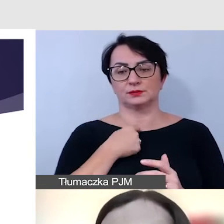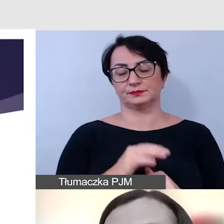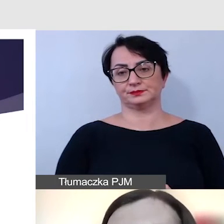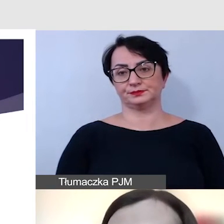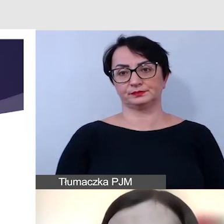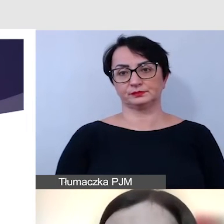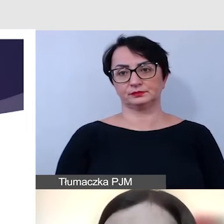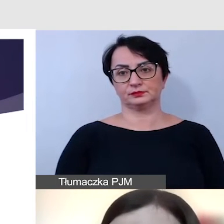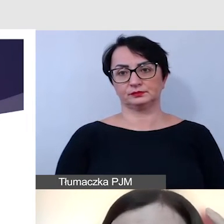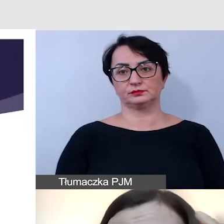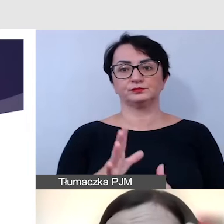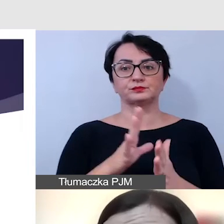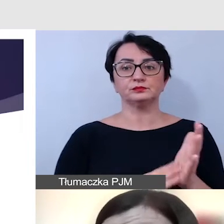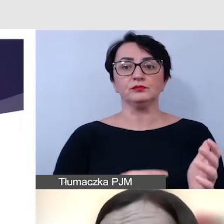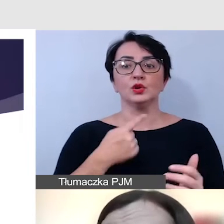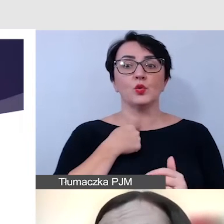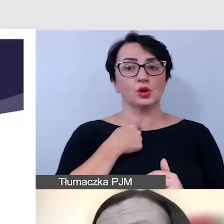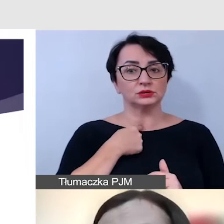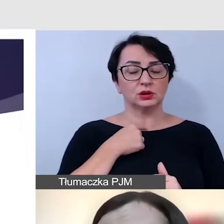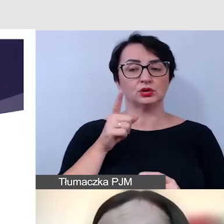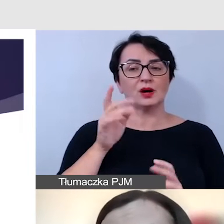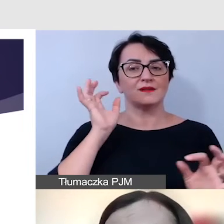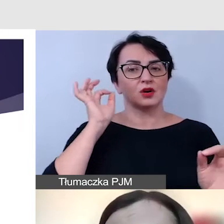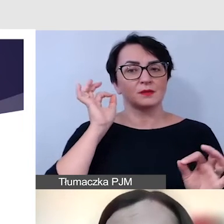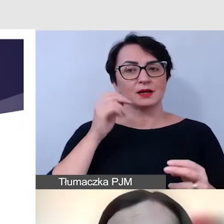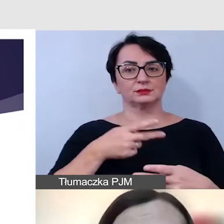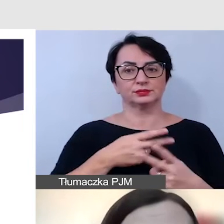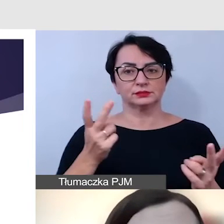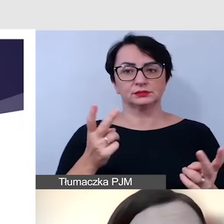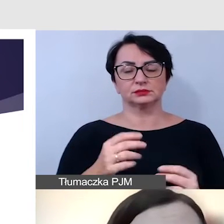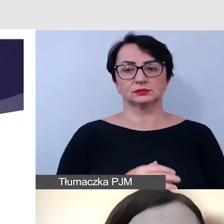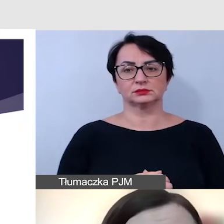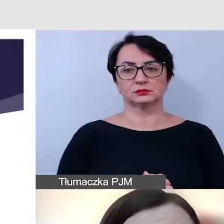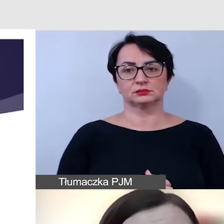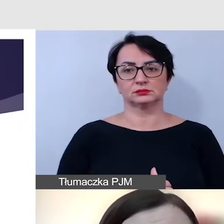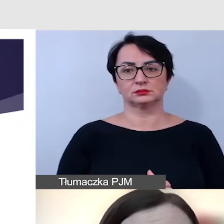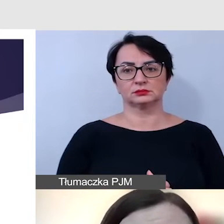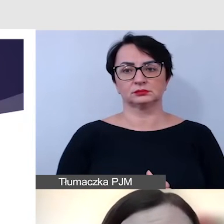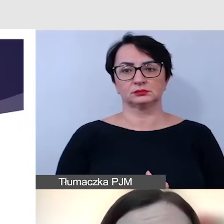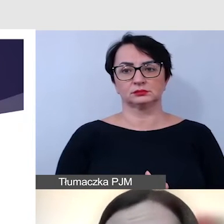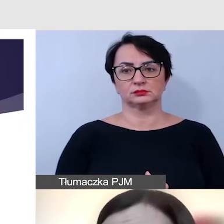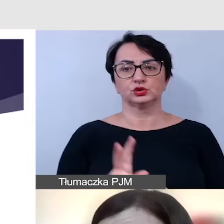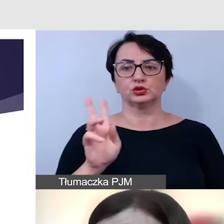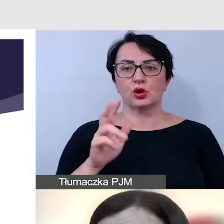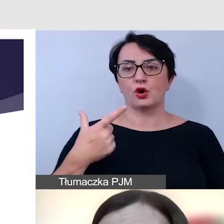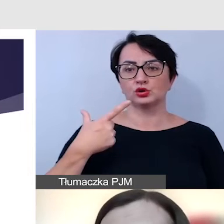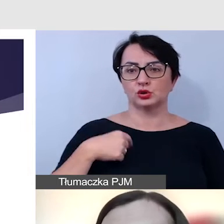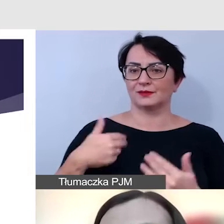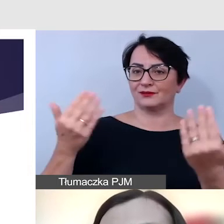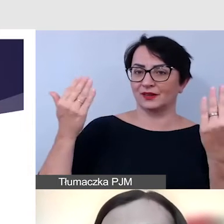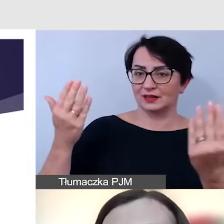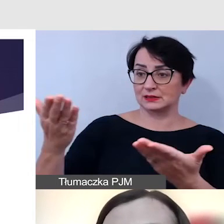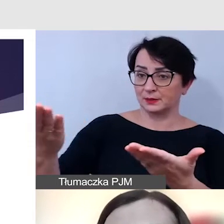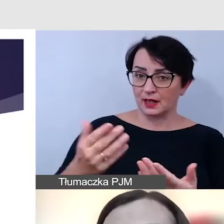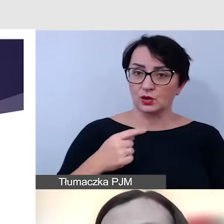głosowej może to być informacja na przykład udzielana przez osoby witające